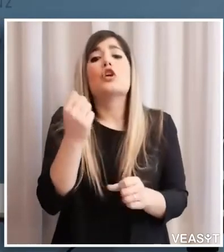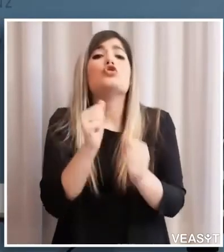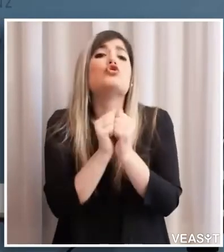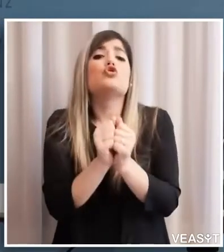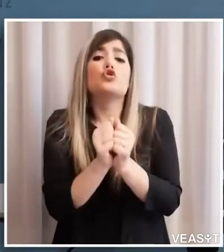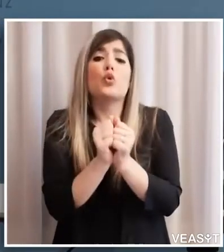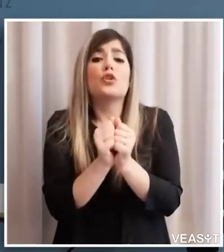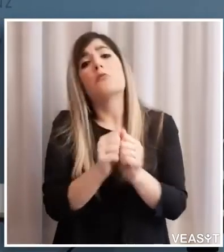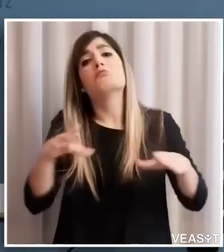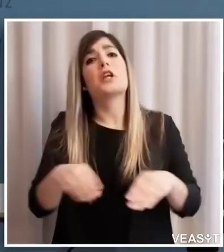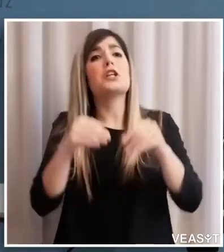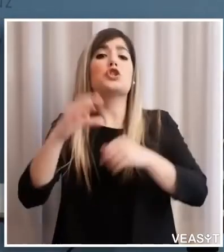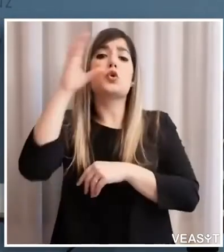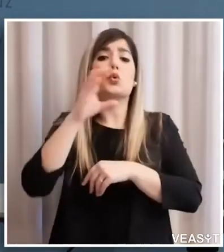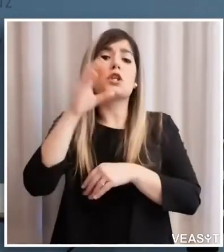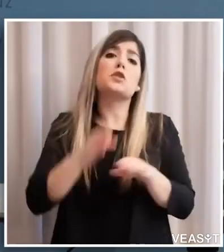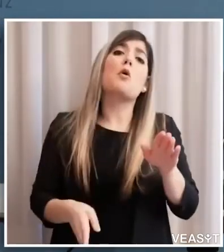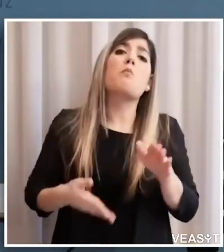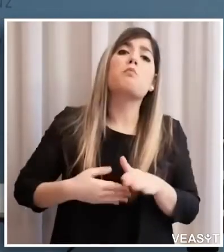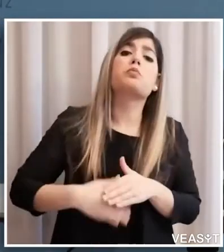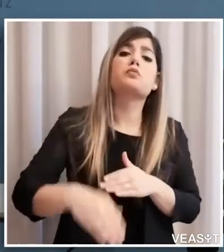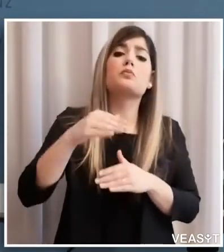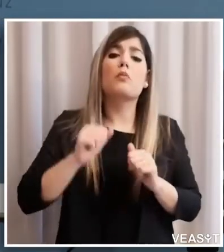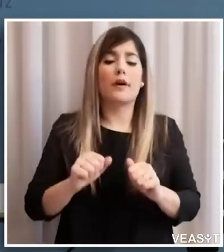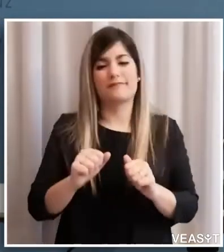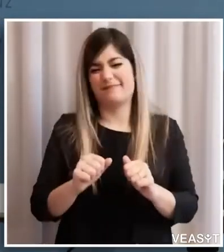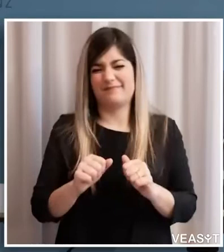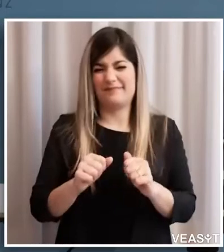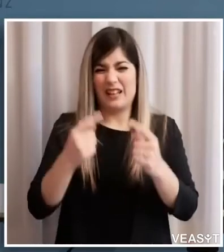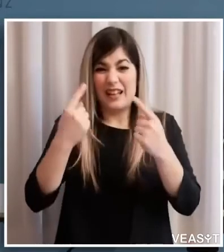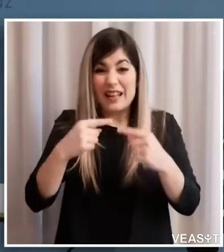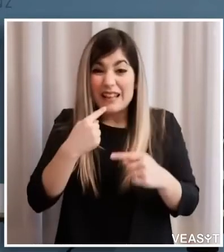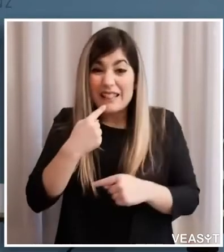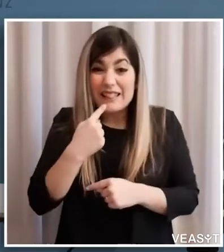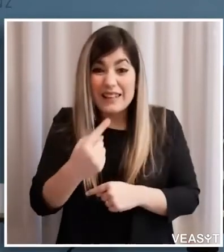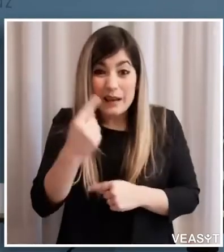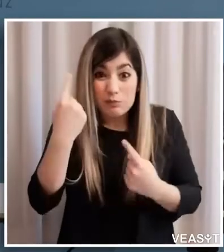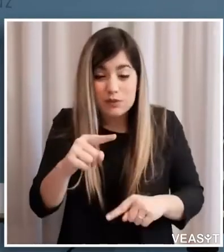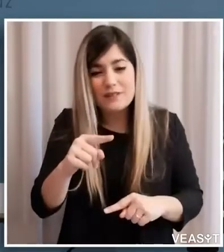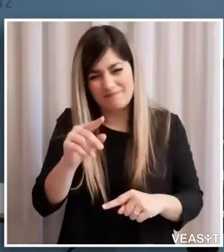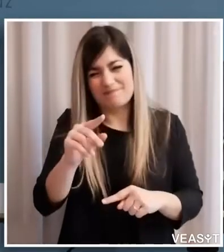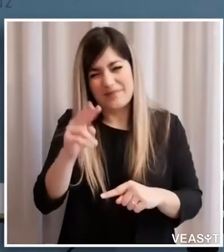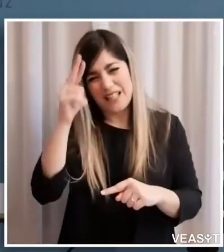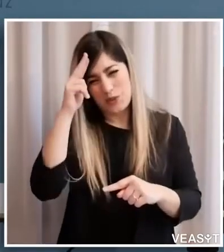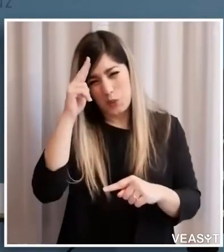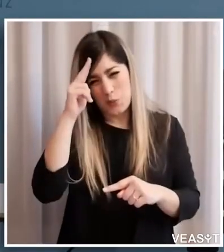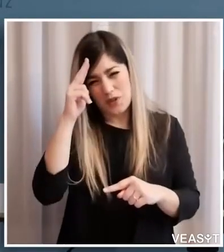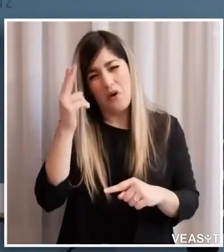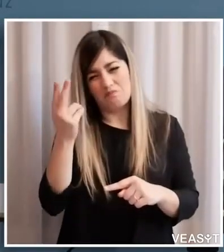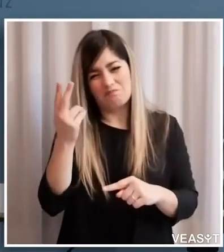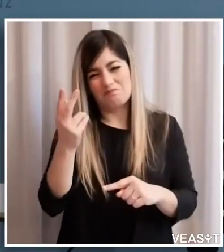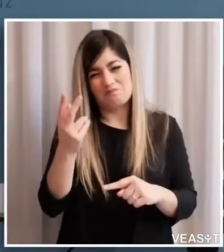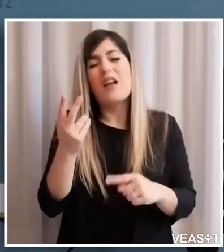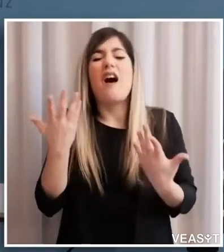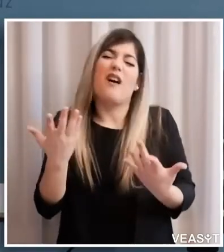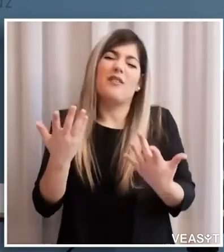turismo sarebbe una cosa davvero sciocca e poco seria innanzitutto sì ci sarà forse potrà essere anche inizio di giugno